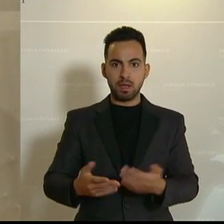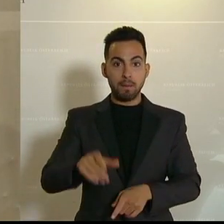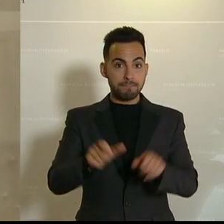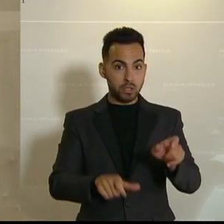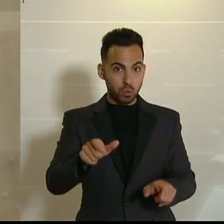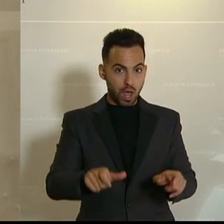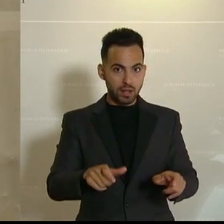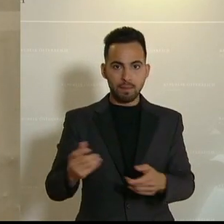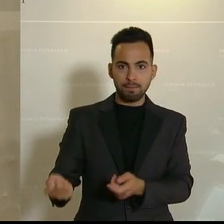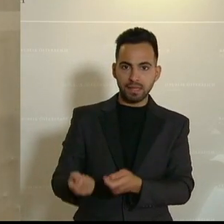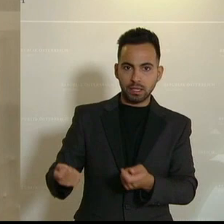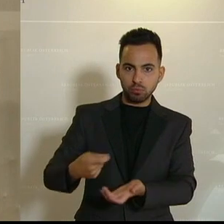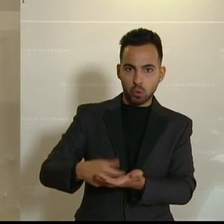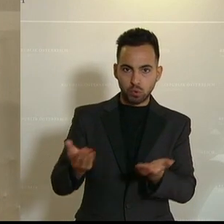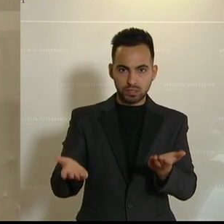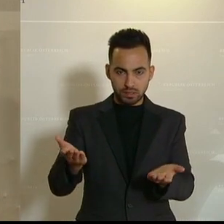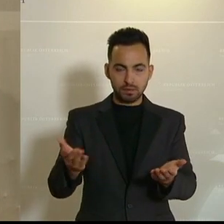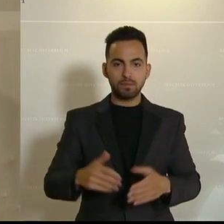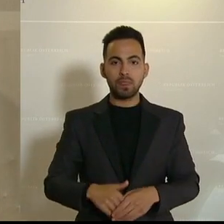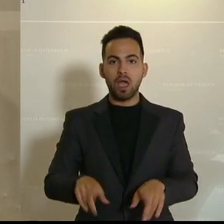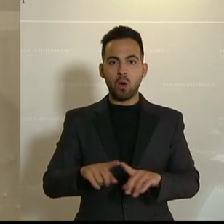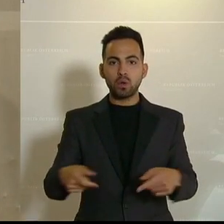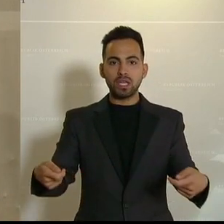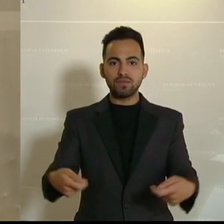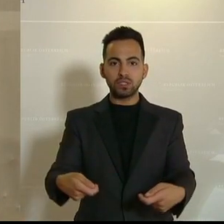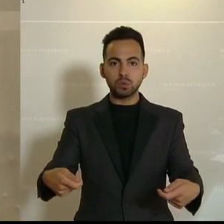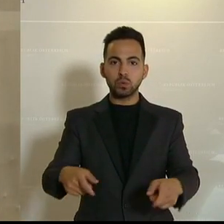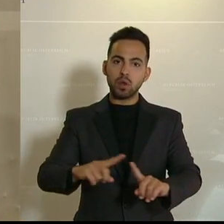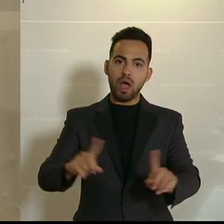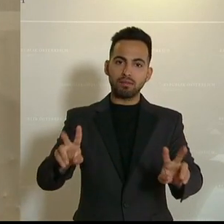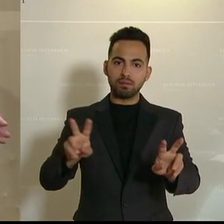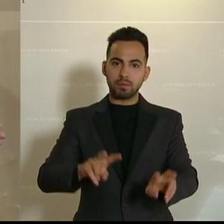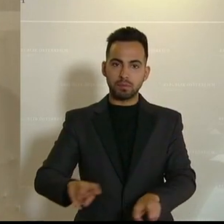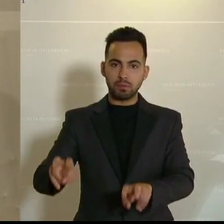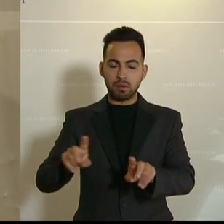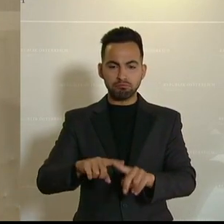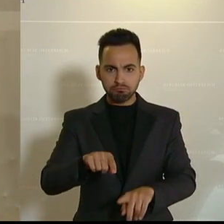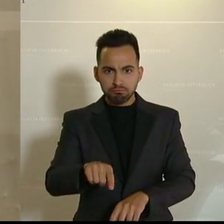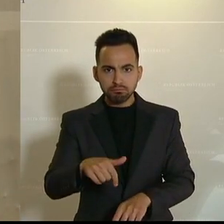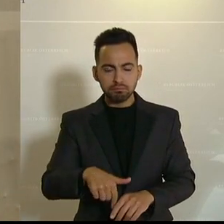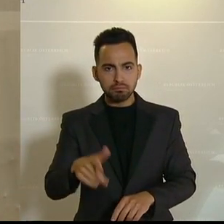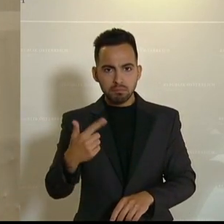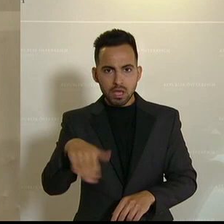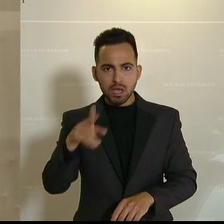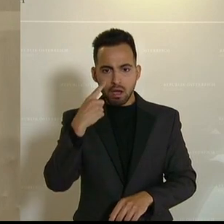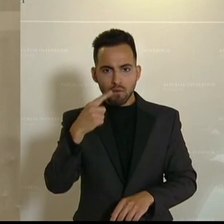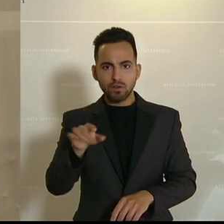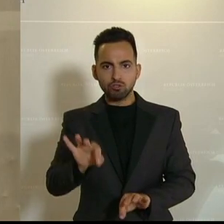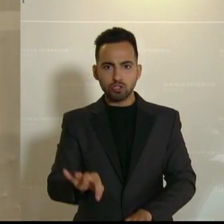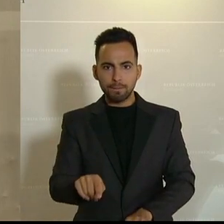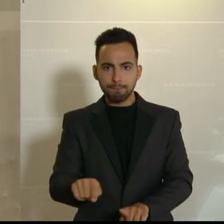- und Betriebskosten einerseits und Investitionen andererseits, welches immer schlimmer wird.